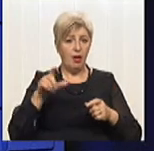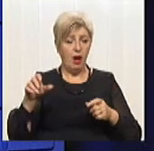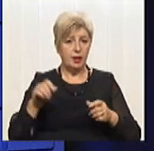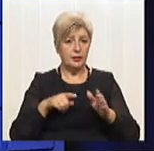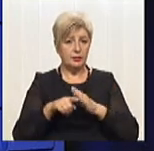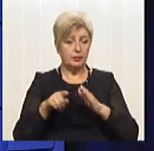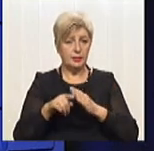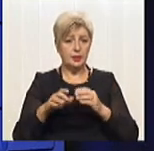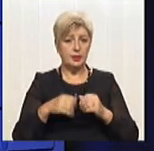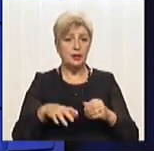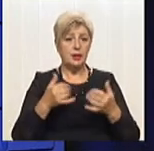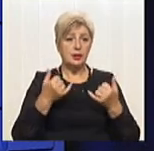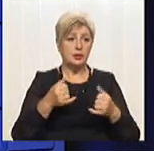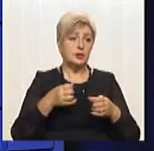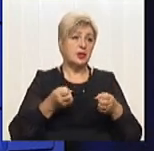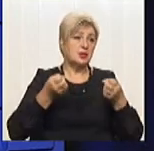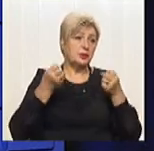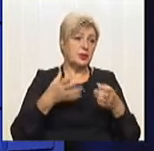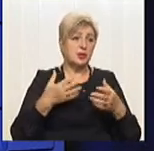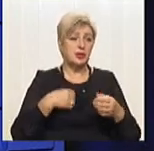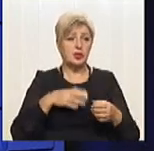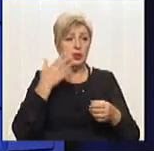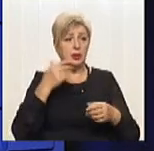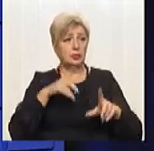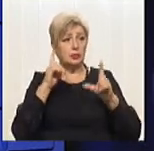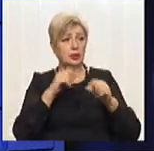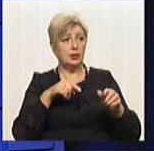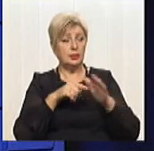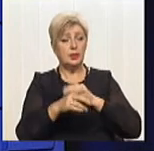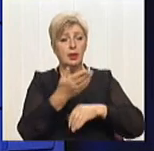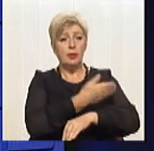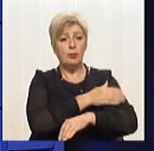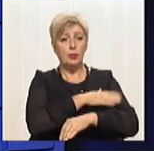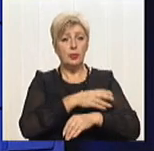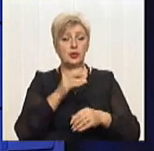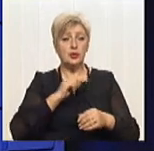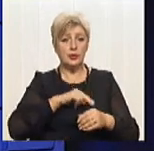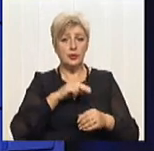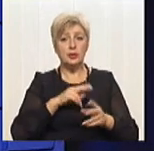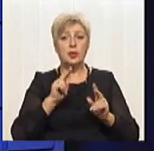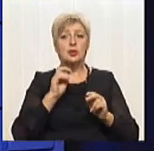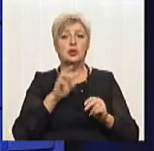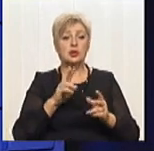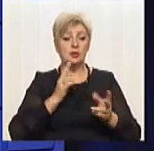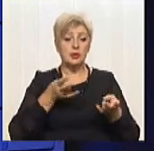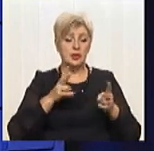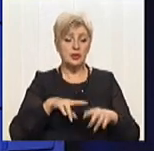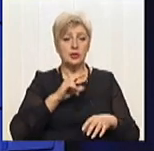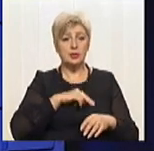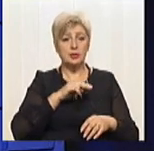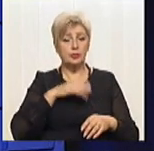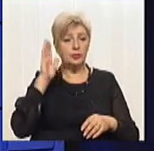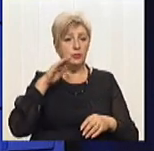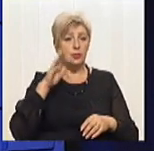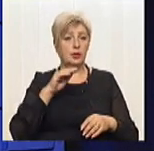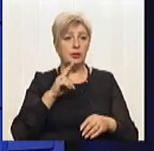значно простіше поїхати працювати в ту же Польщу, всі знаємо цю проблему, ніж залишатися, скажімо, водоканалом, не кажучи, що я